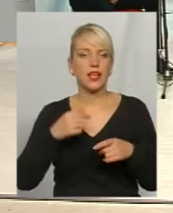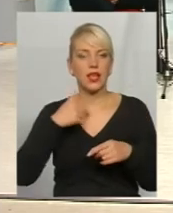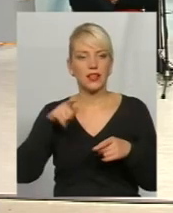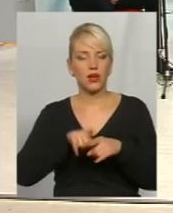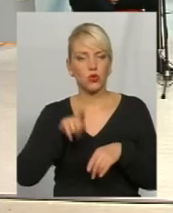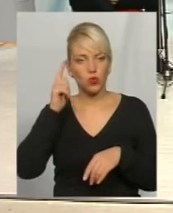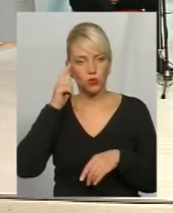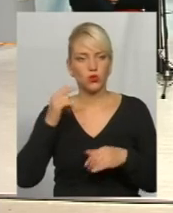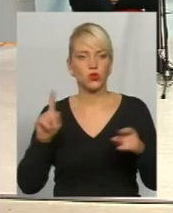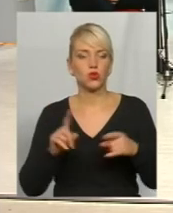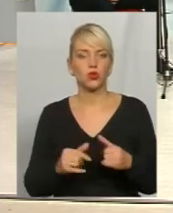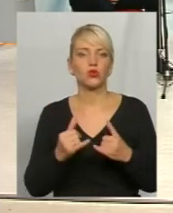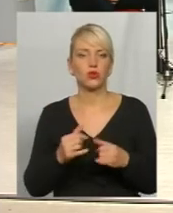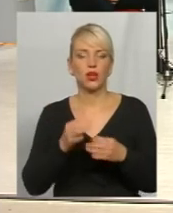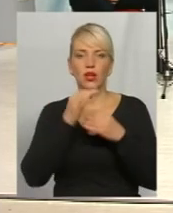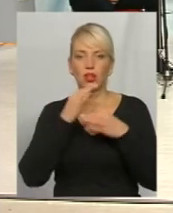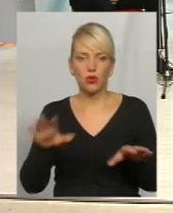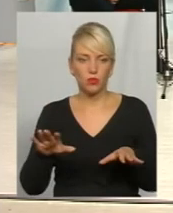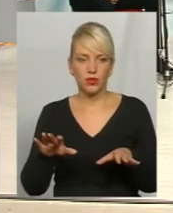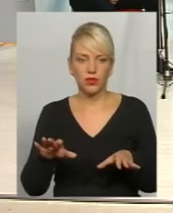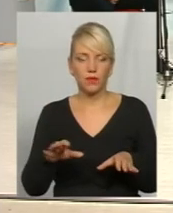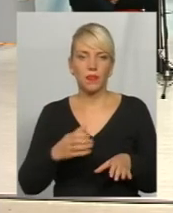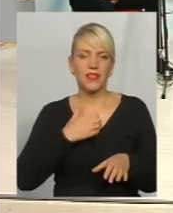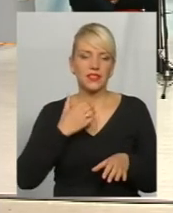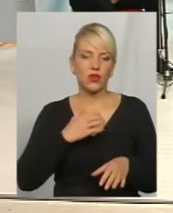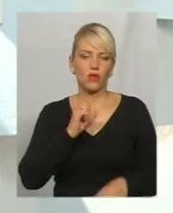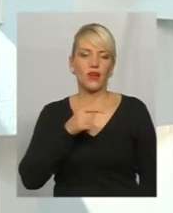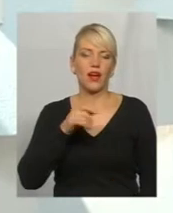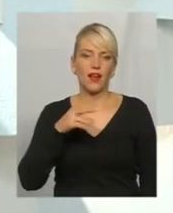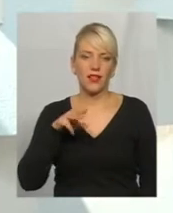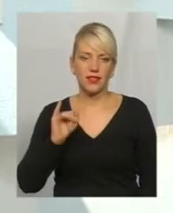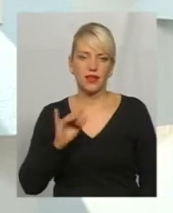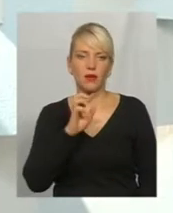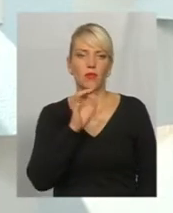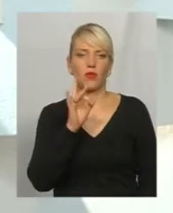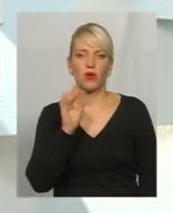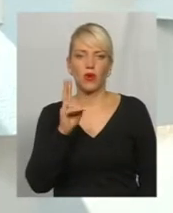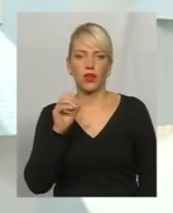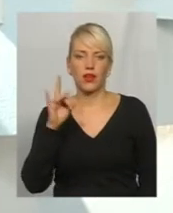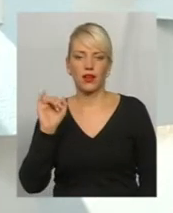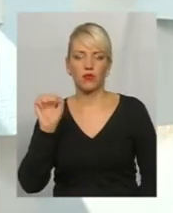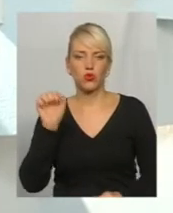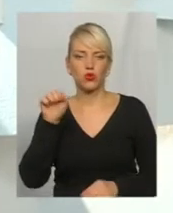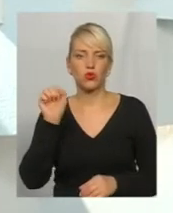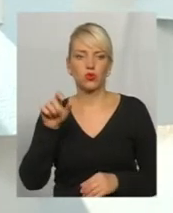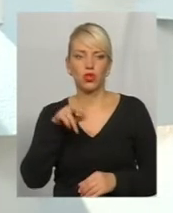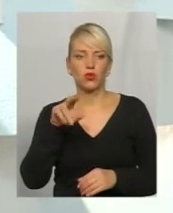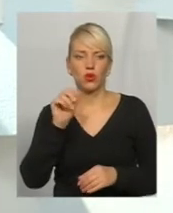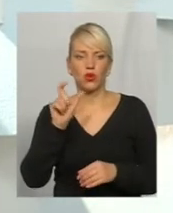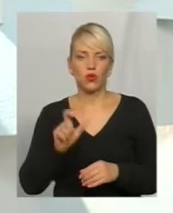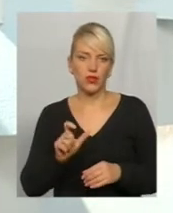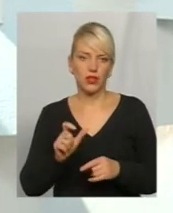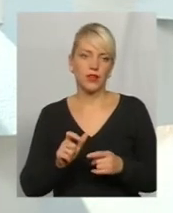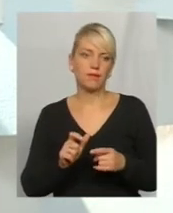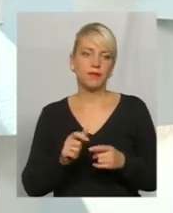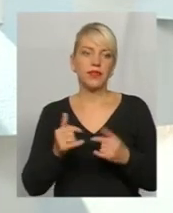сьогодні любі страхові агенти чи брокери, вони можуть достукатися до людини. Сьогодні